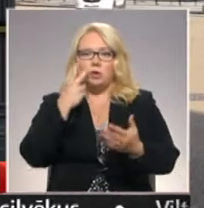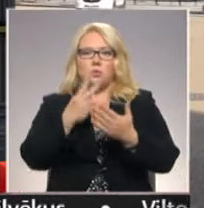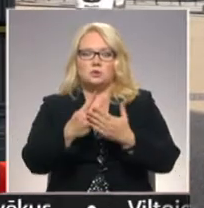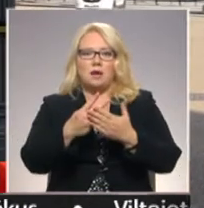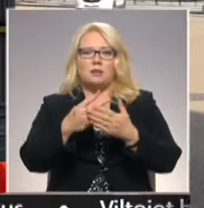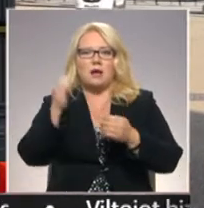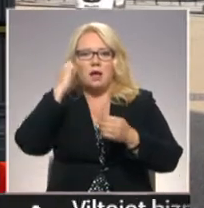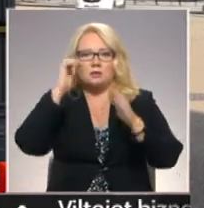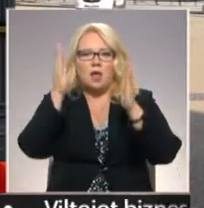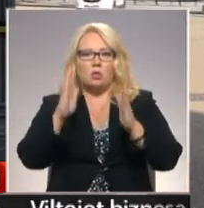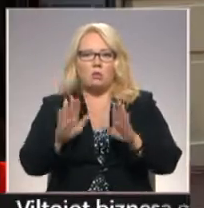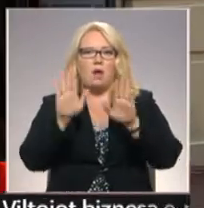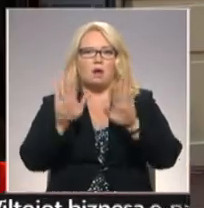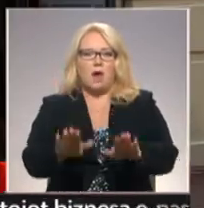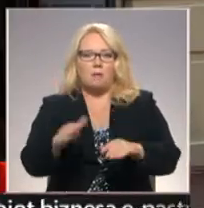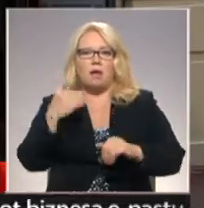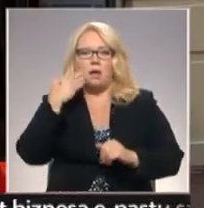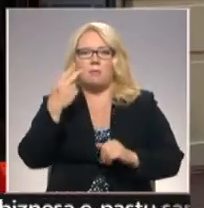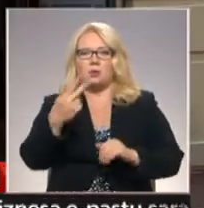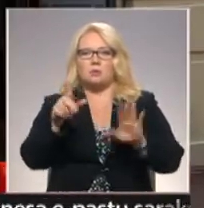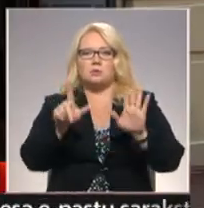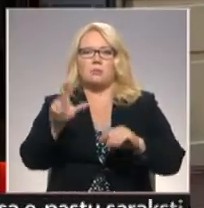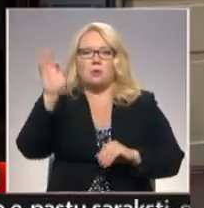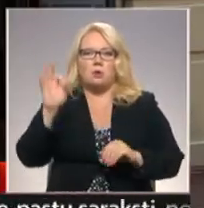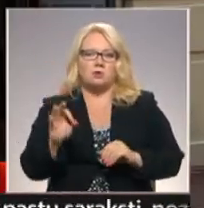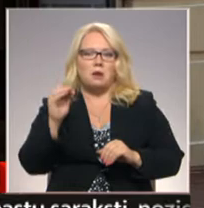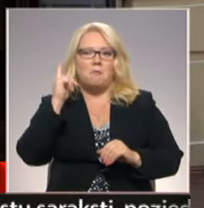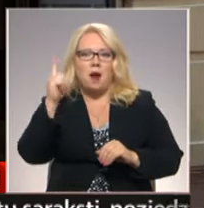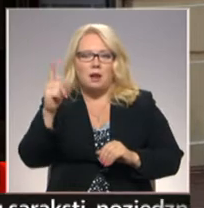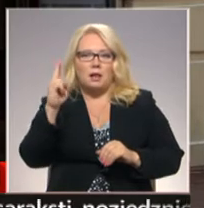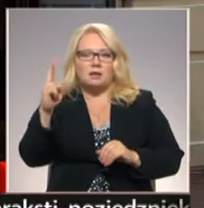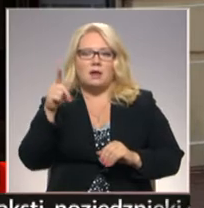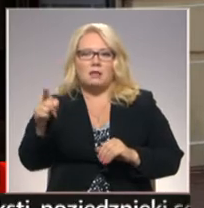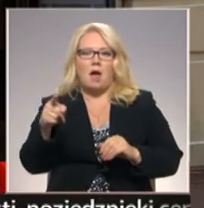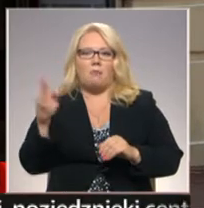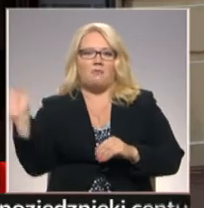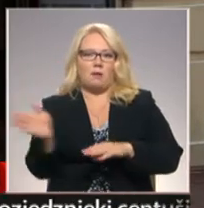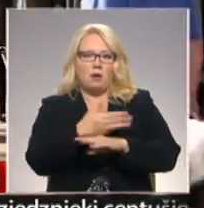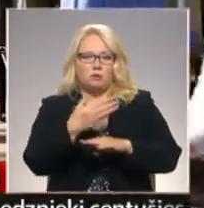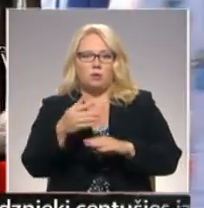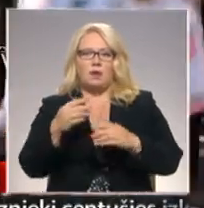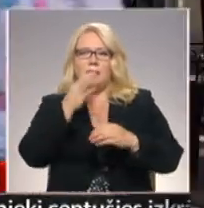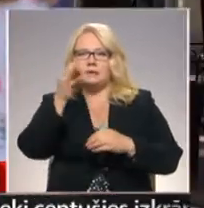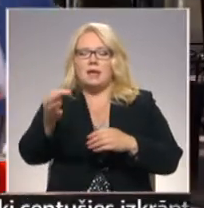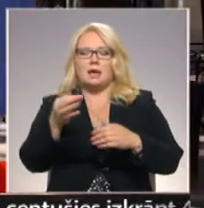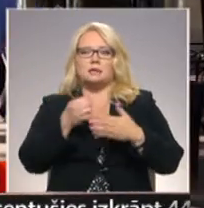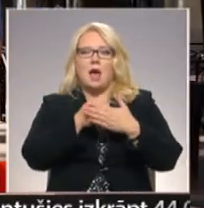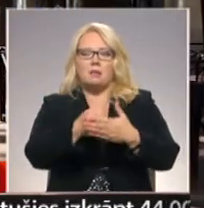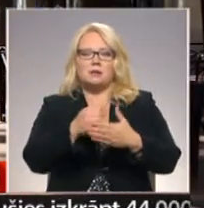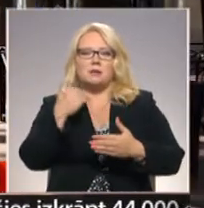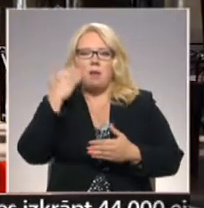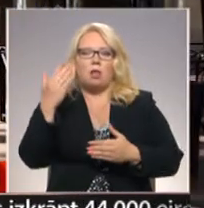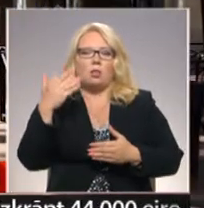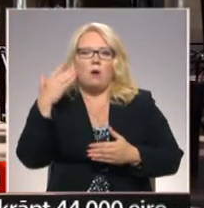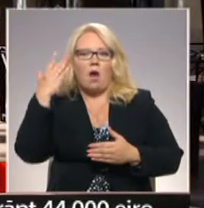statujām būtu jāpaliek, kamēr tikai 27% pārliecināta, ka tām jāpazūd. Izteikts atbalsts statujām ir balto